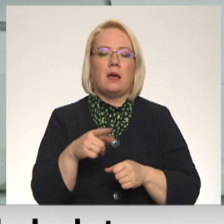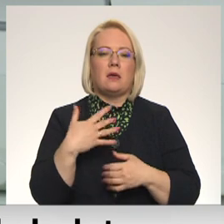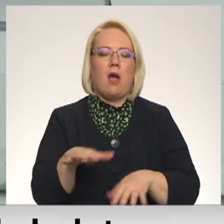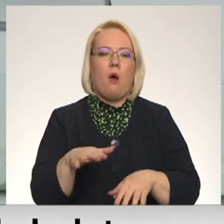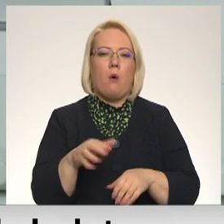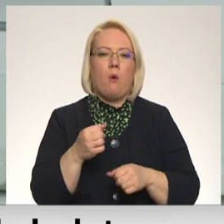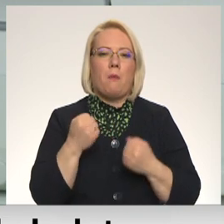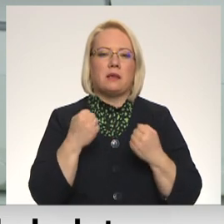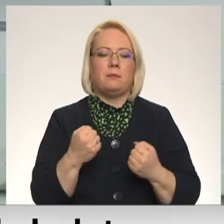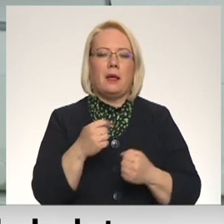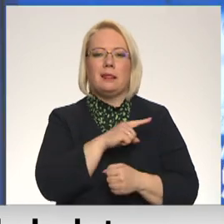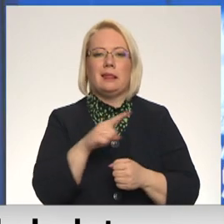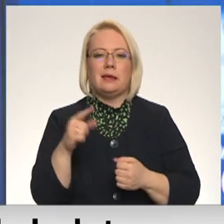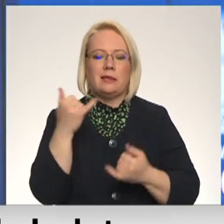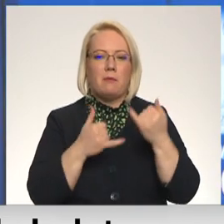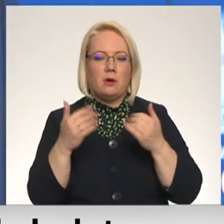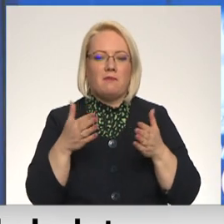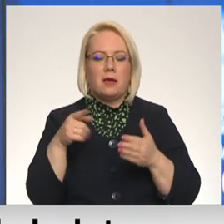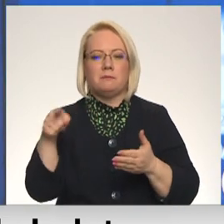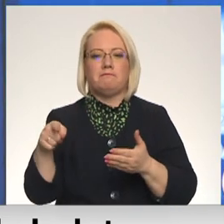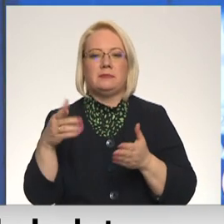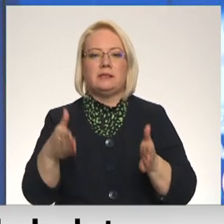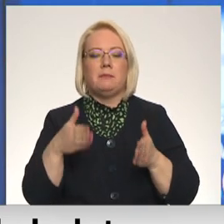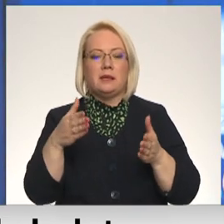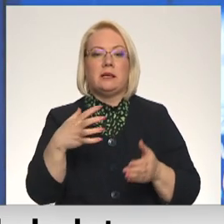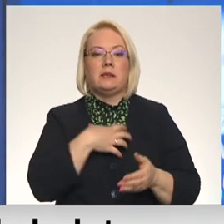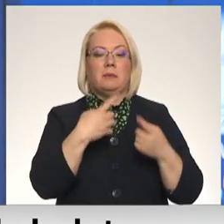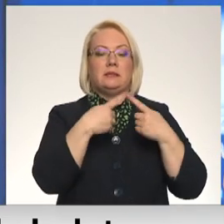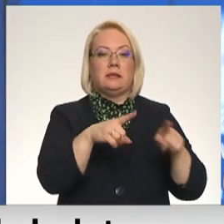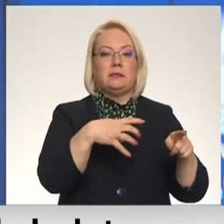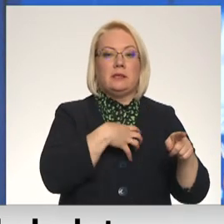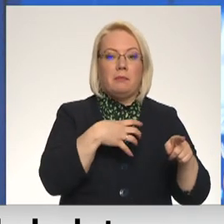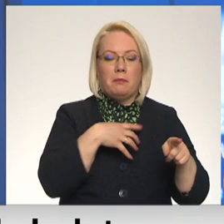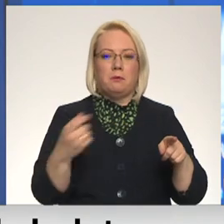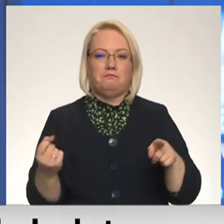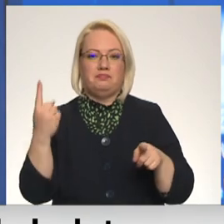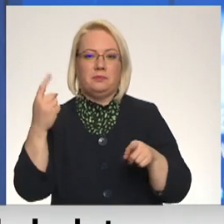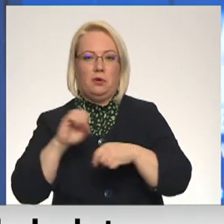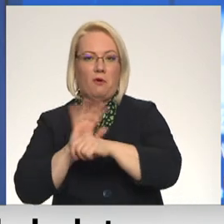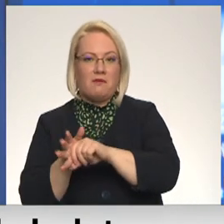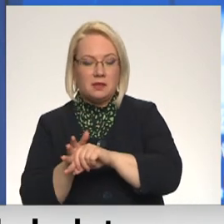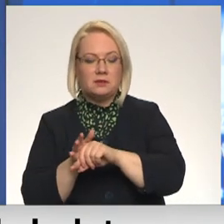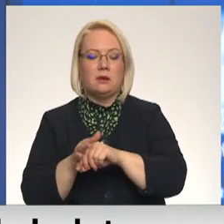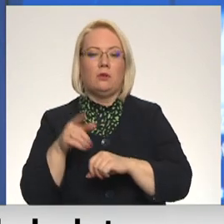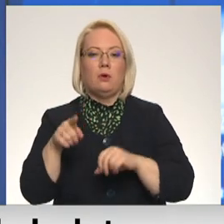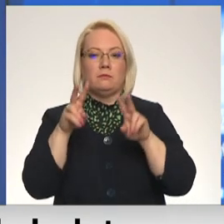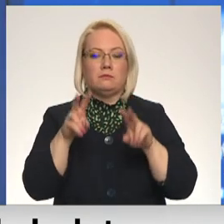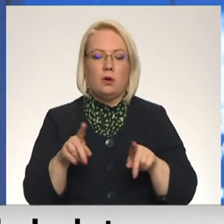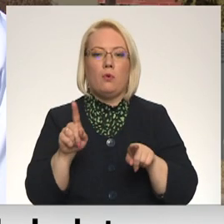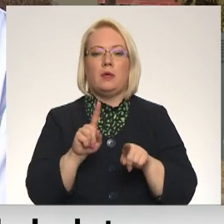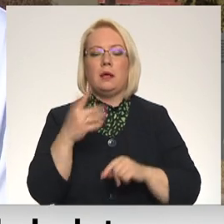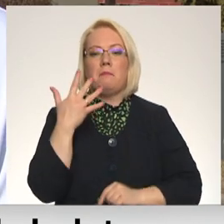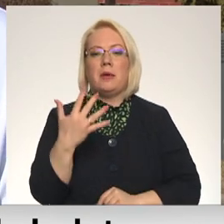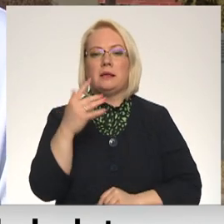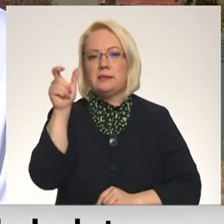mēs viņus apstiprinām slimnīcā, kuriem ir minimāls simptomi. Ir arī aptuveni pieca pacienta